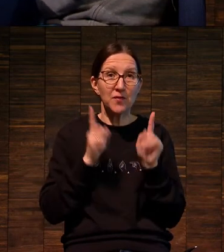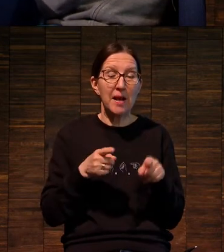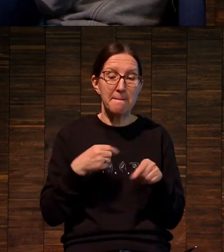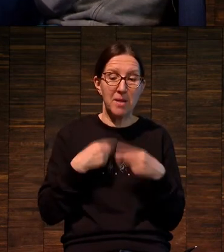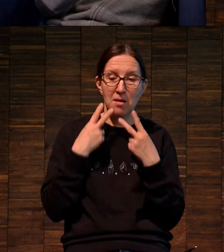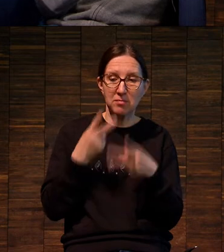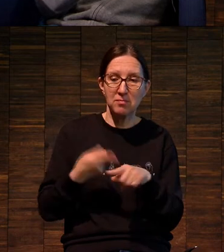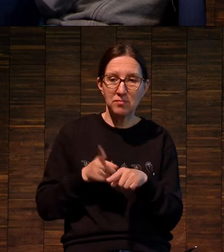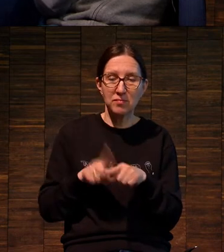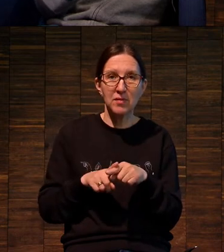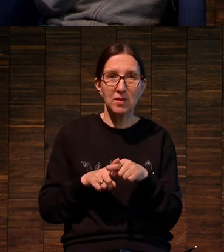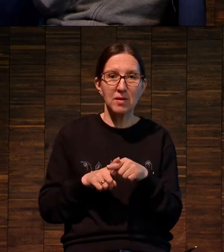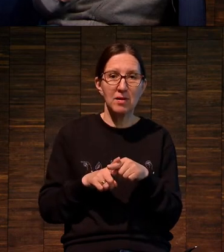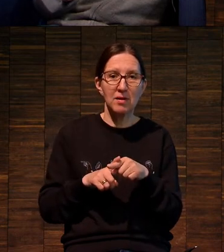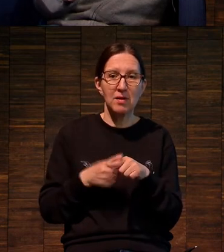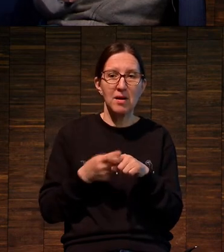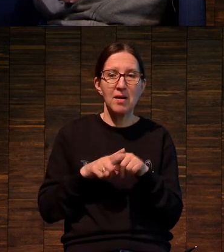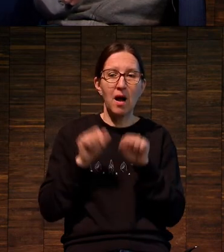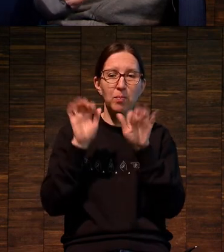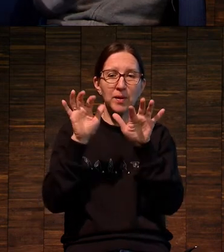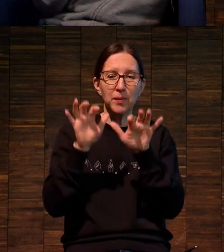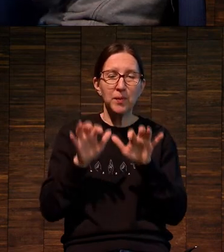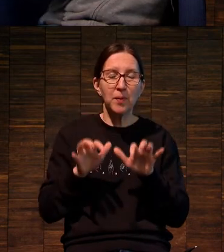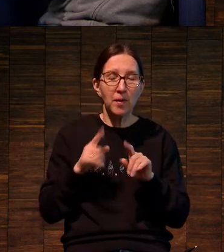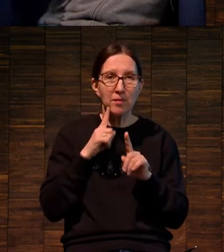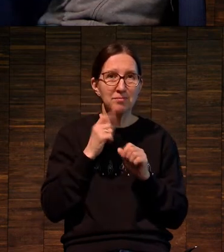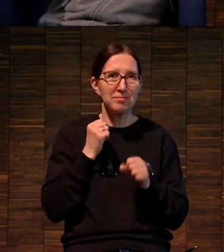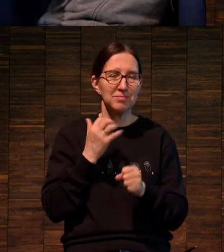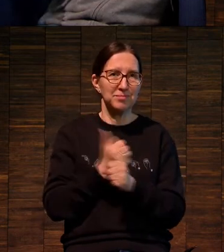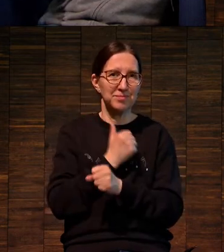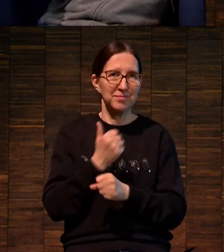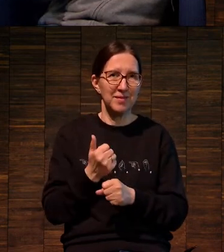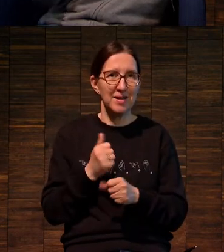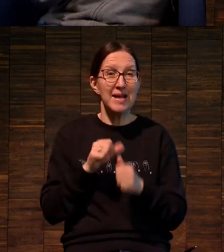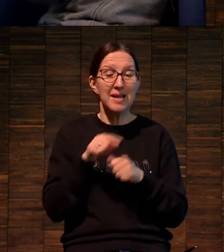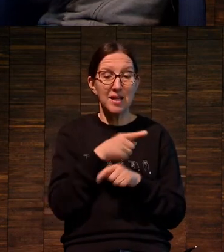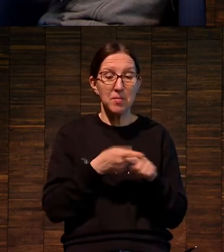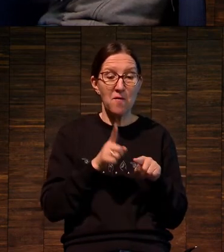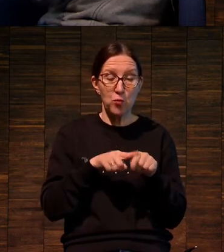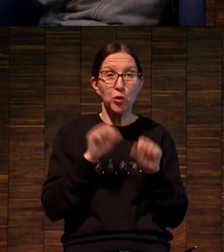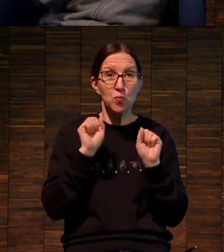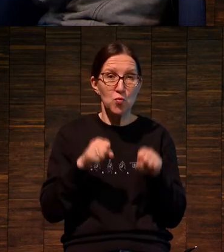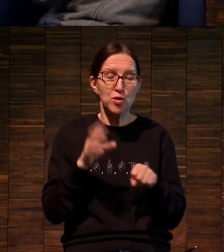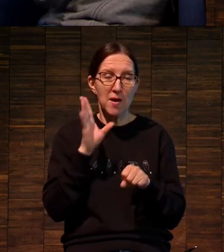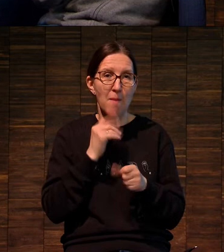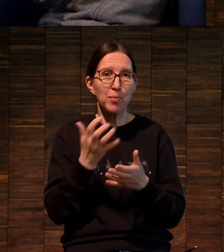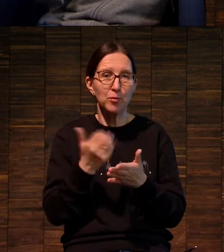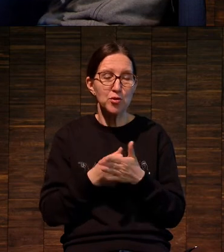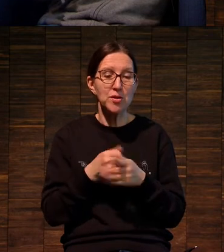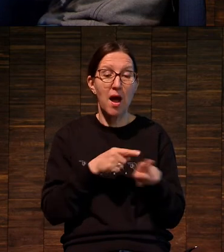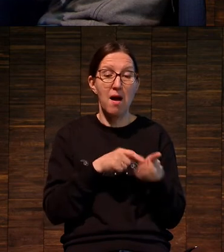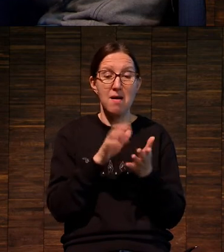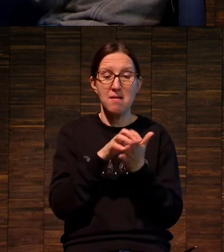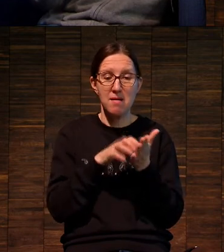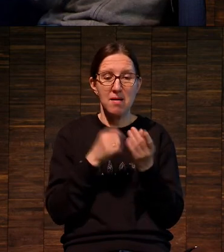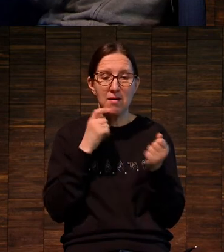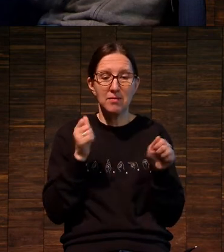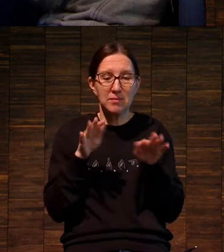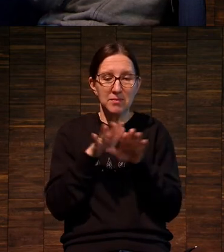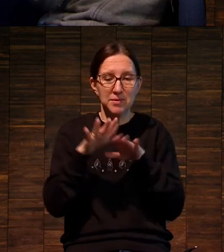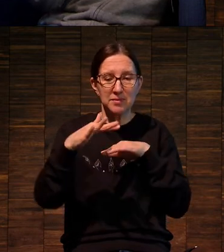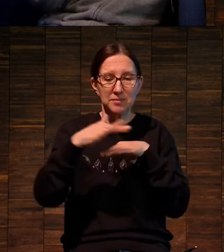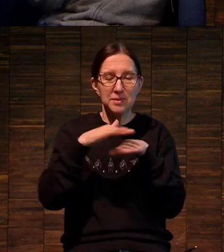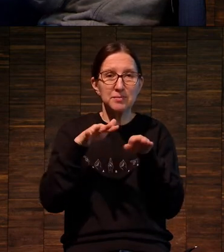называем растром. По сути дела, это растрирование происходило. Но при помощи вот этого корешка можно было получать тональное изображение той или